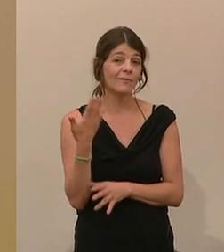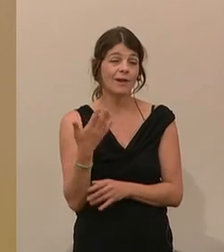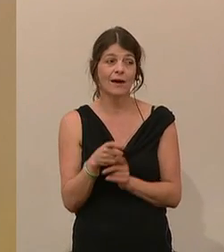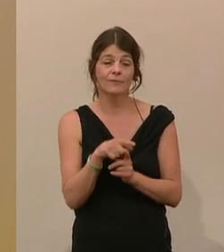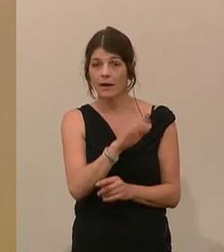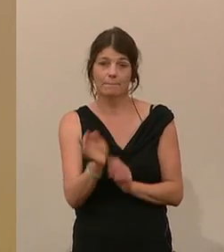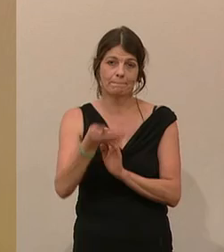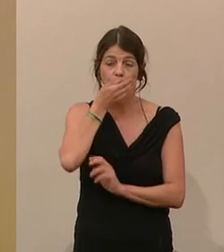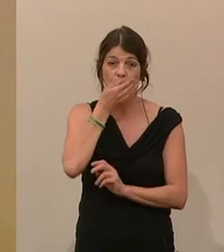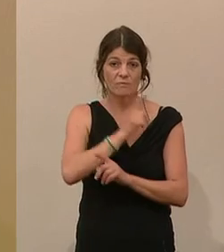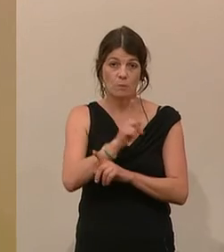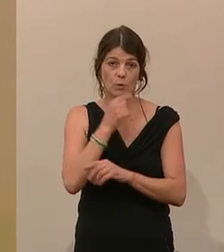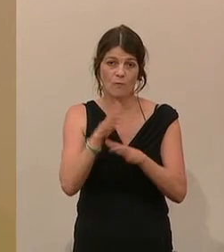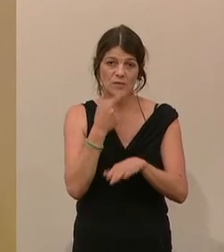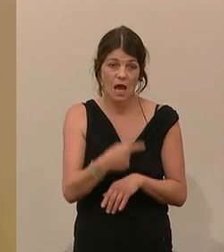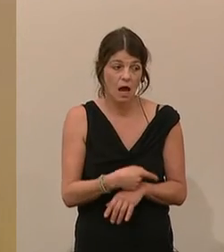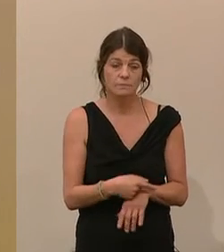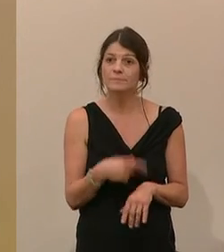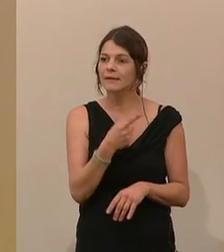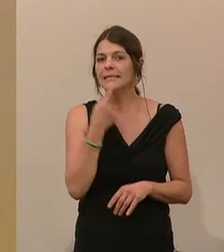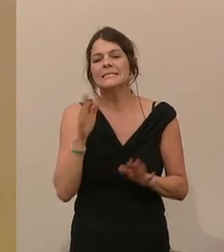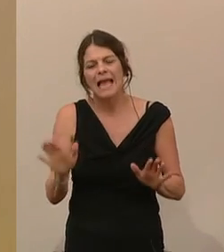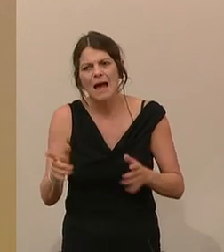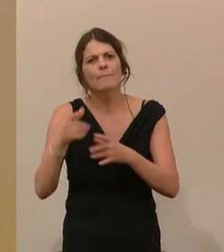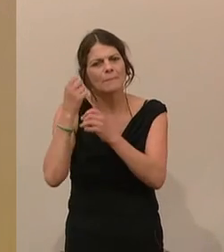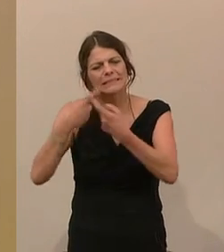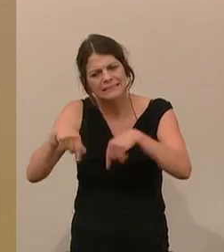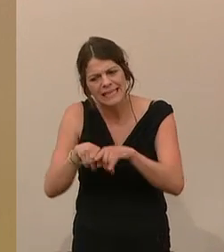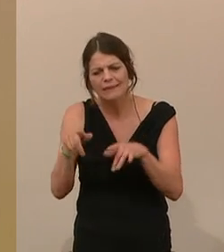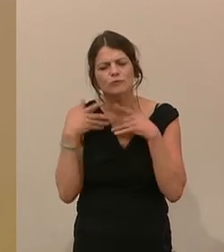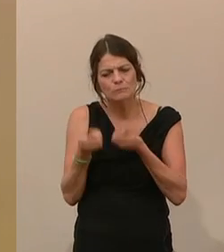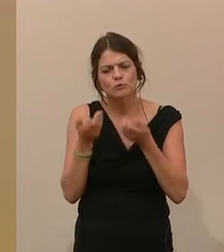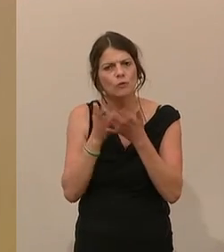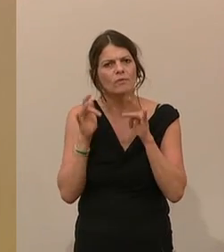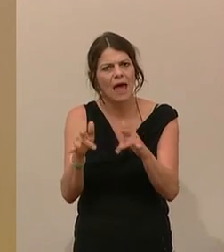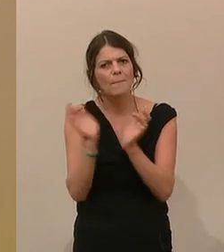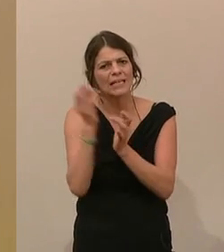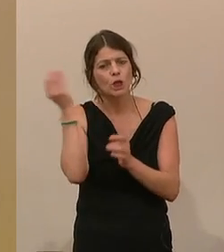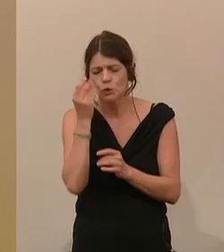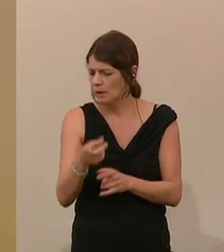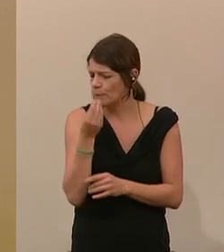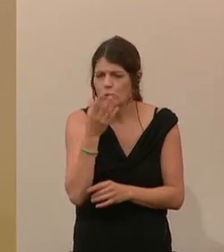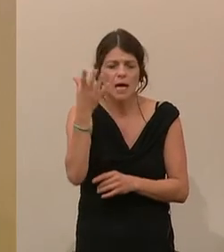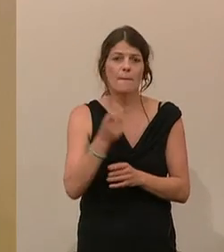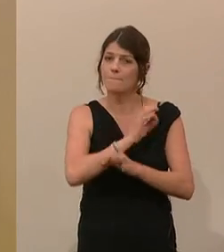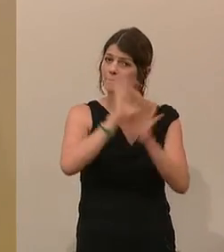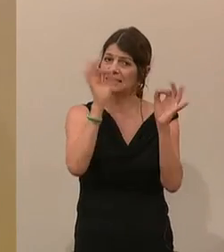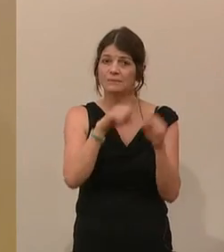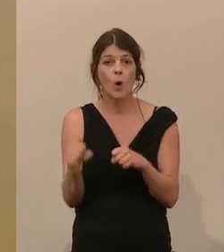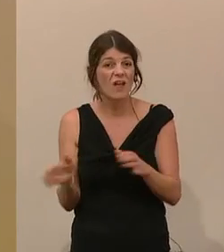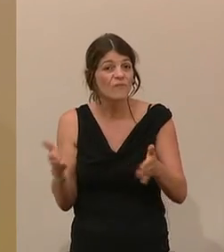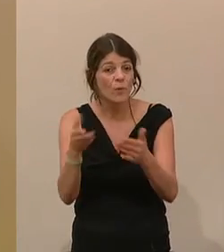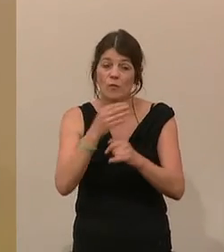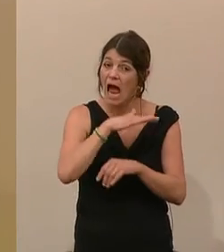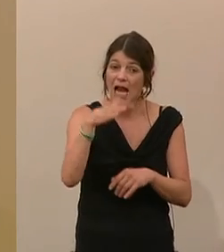Maulkorb aufgesetzt. Sie meinte nun, dass die im Bezirk bestehenden Mittelschulen sowieso eine bestmögliche Förderung von